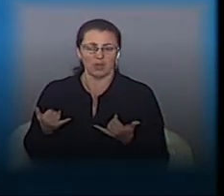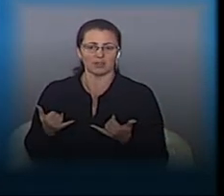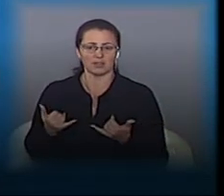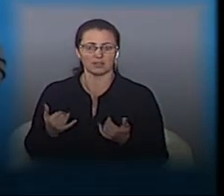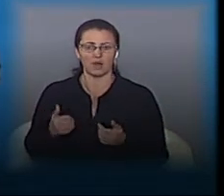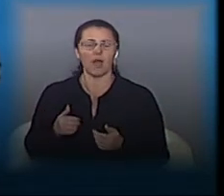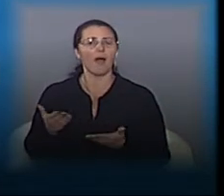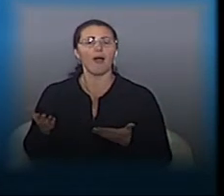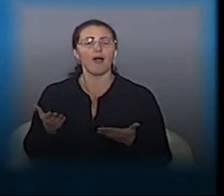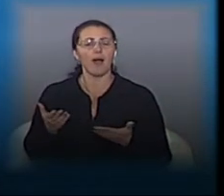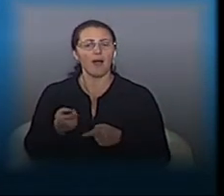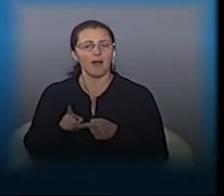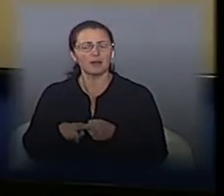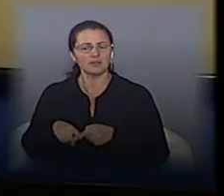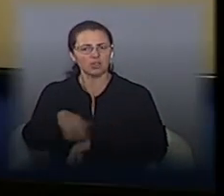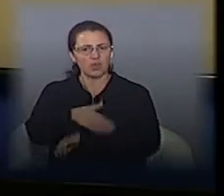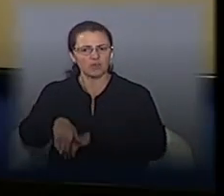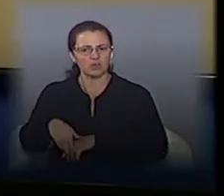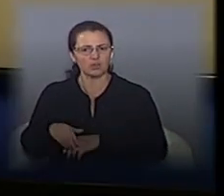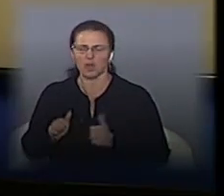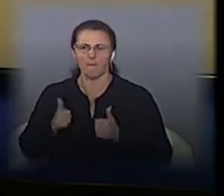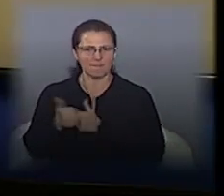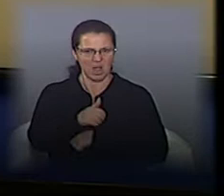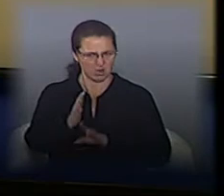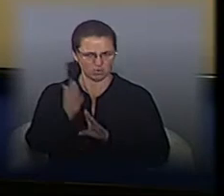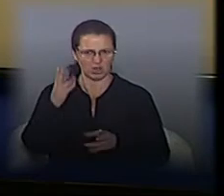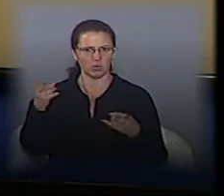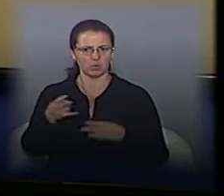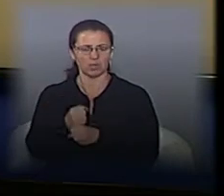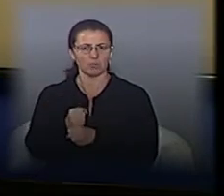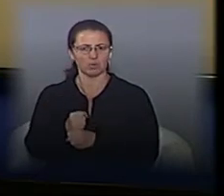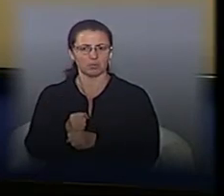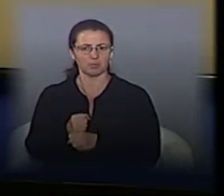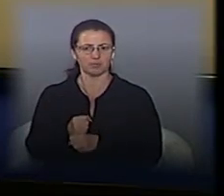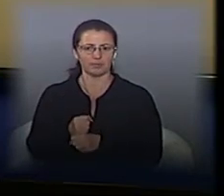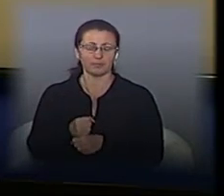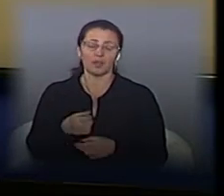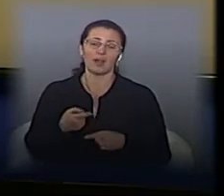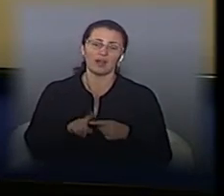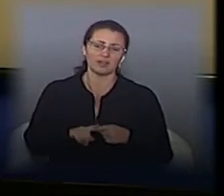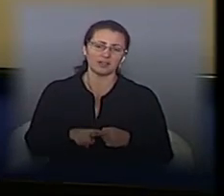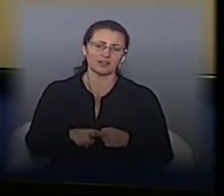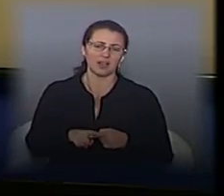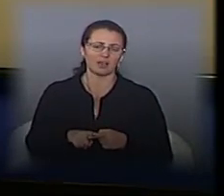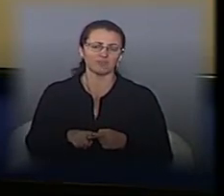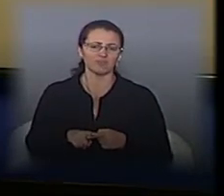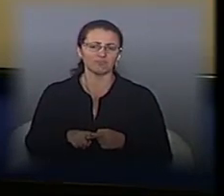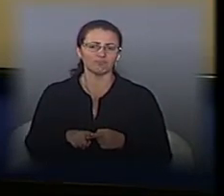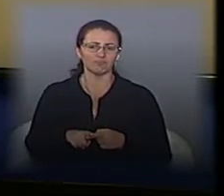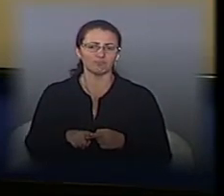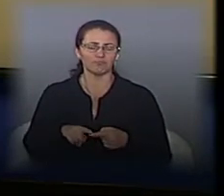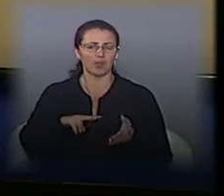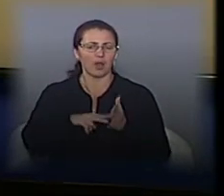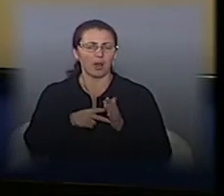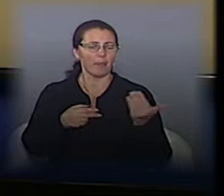пріоритет ремонт цієї вулиці? Це тут сперерогатива робіт районної адміністрації. Я точно вам не скажу, чи є вона в